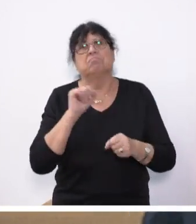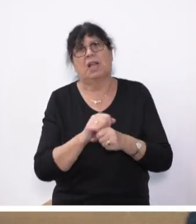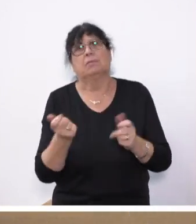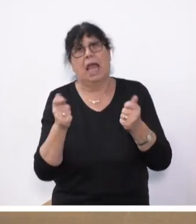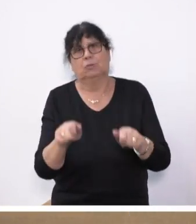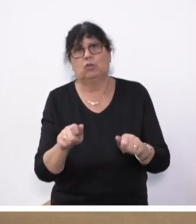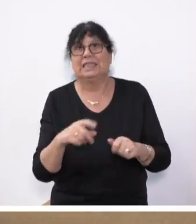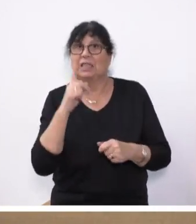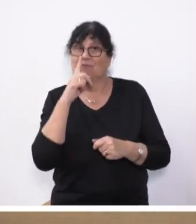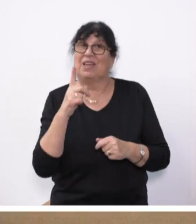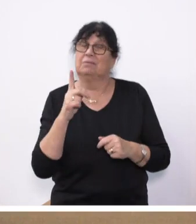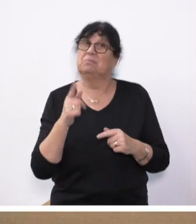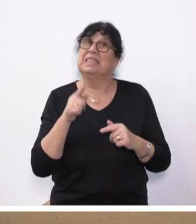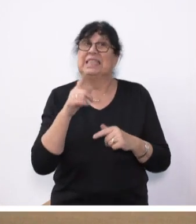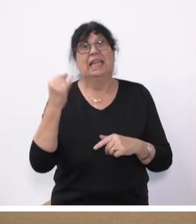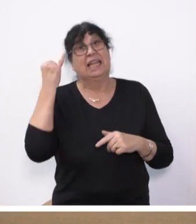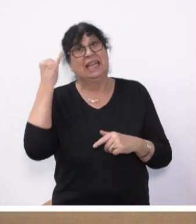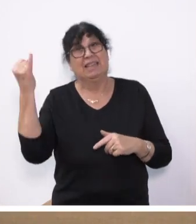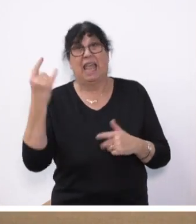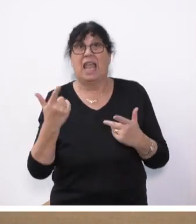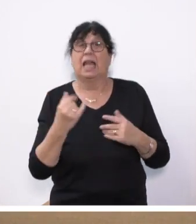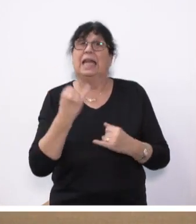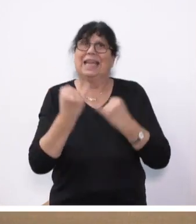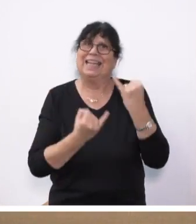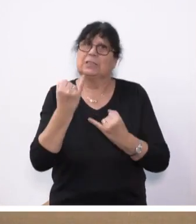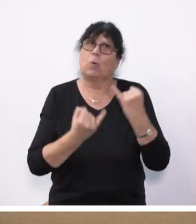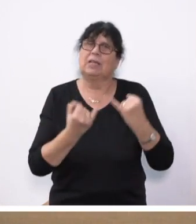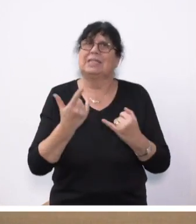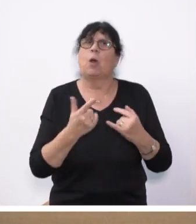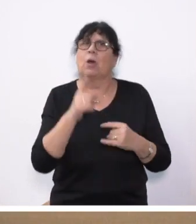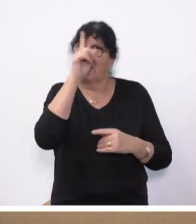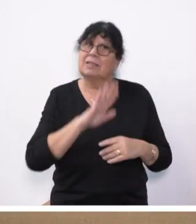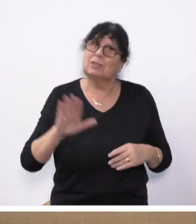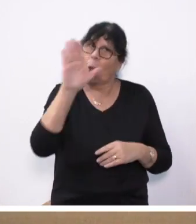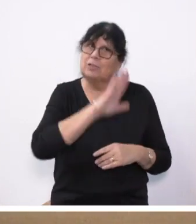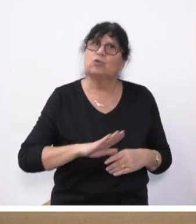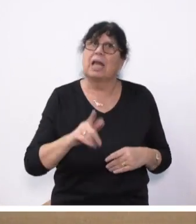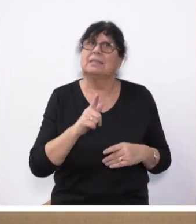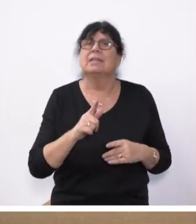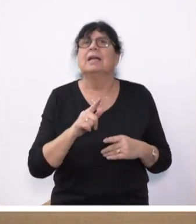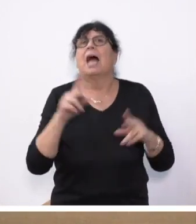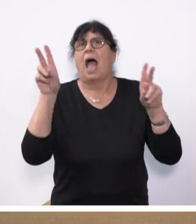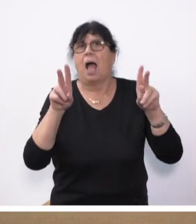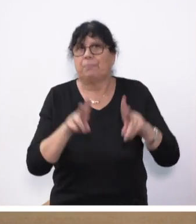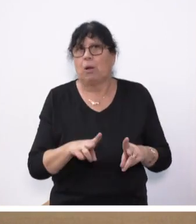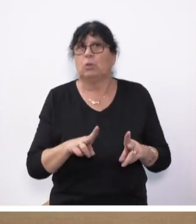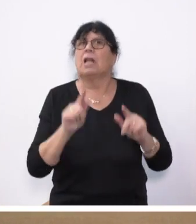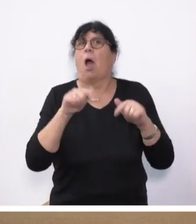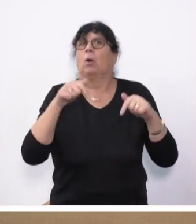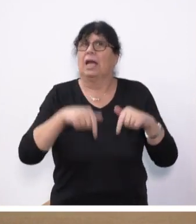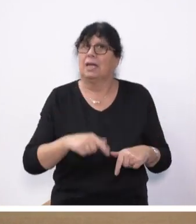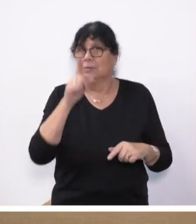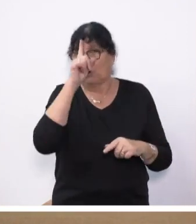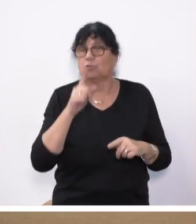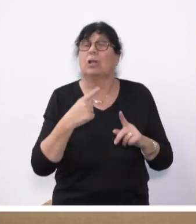wenn es darum geht, die Deindustrialisierung Deutschlands und des Saarlandes zu vermeiden und auch, dass es uns